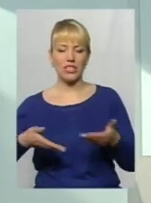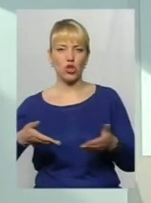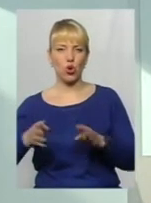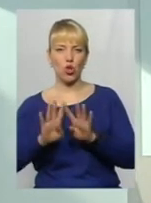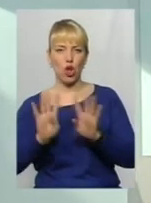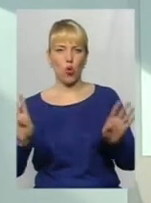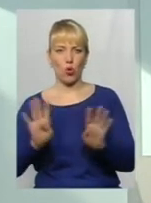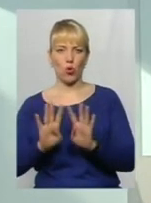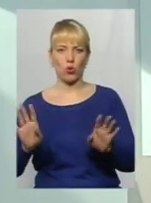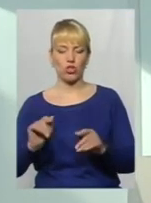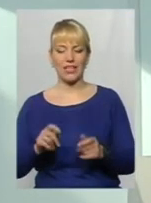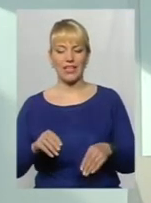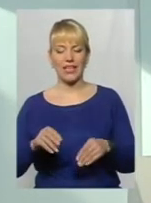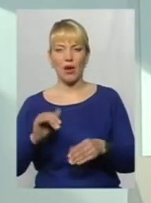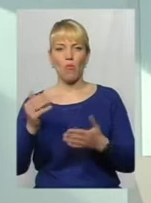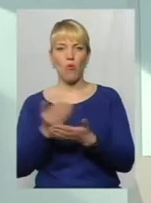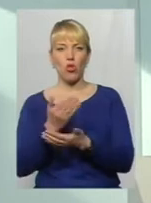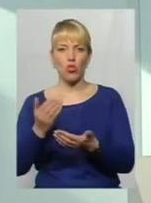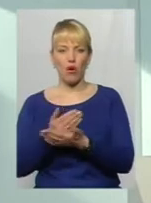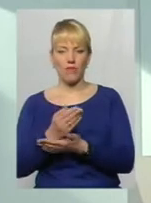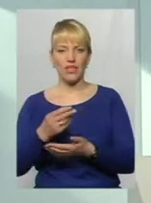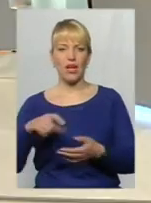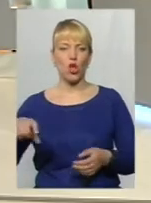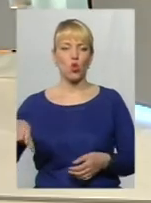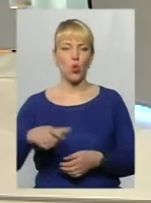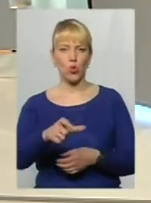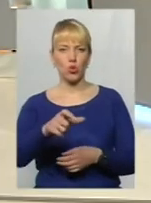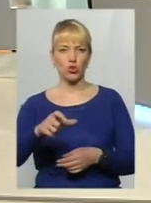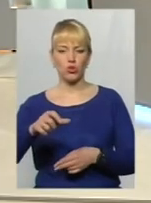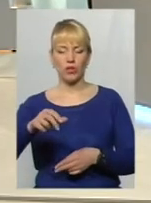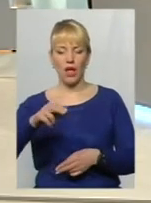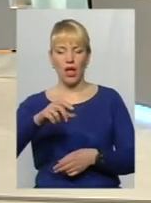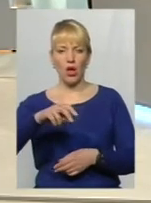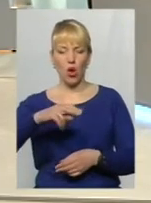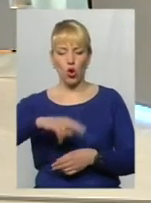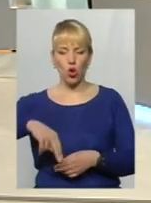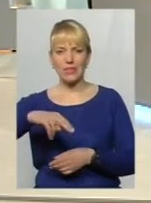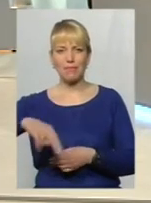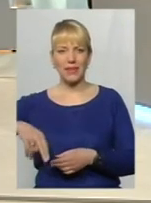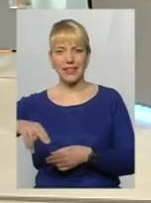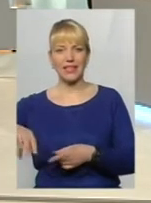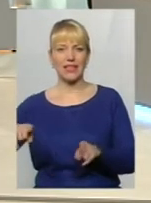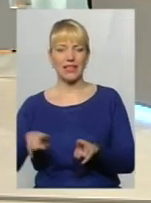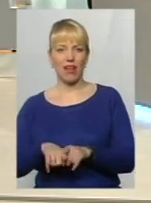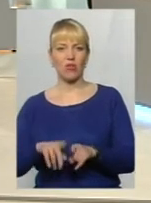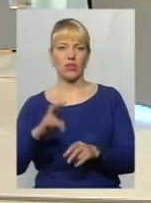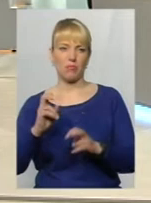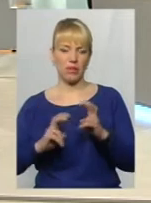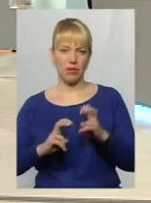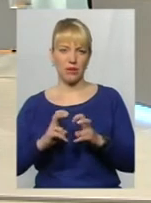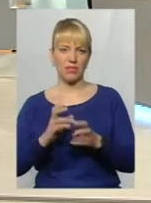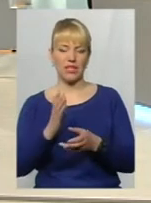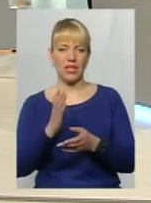і нанесення або пановлення дорожньої розмітки. І на підприємстві також є цех підсовного виробництва.